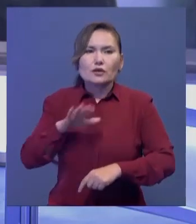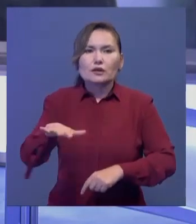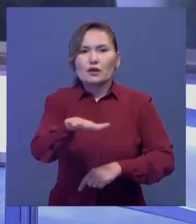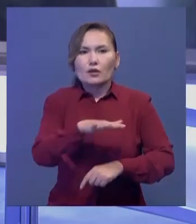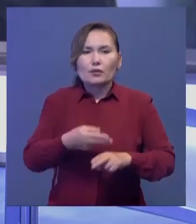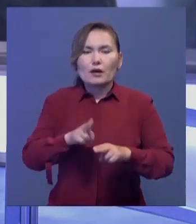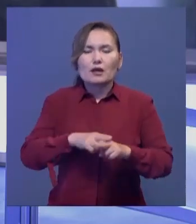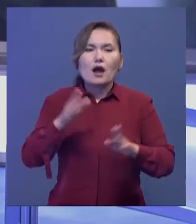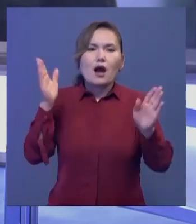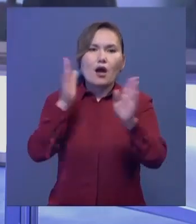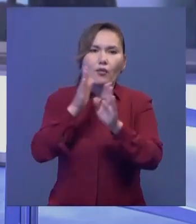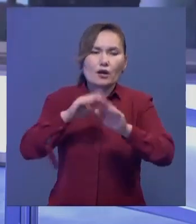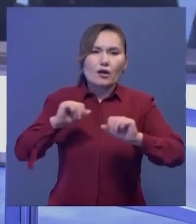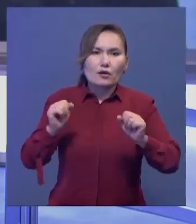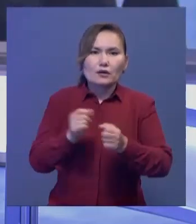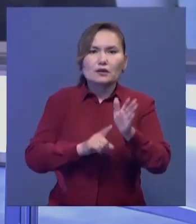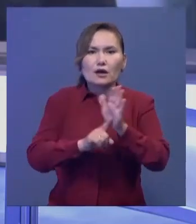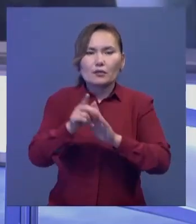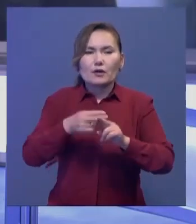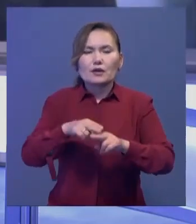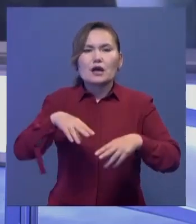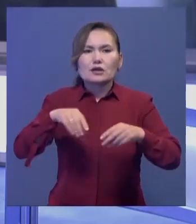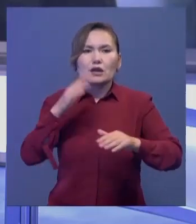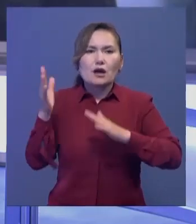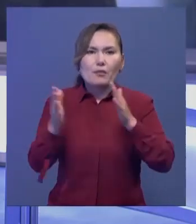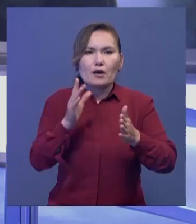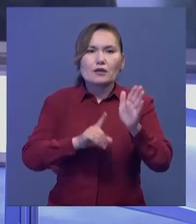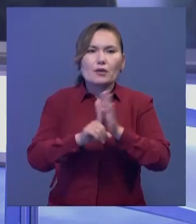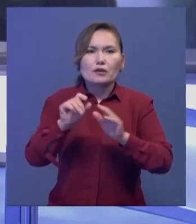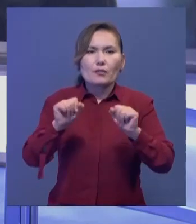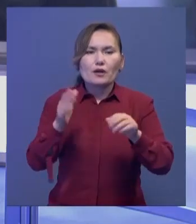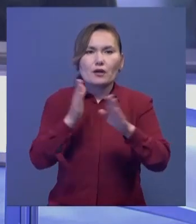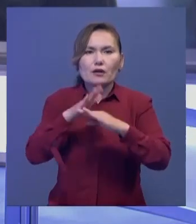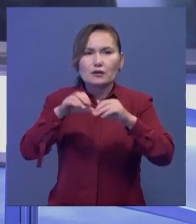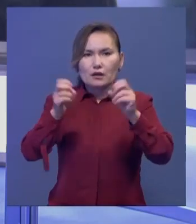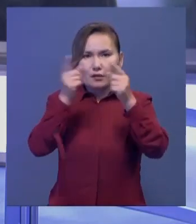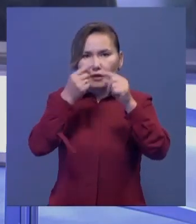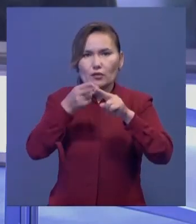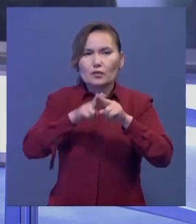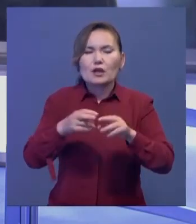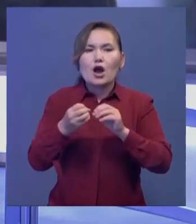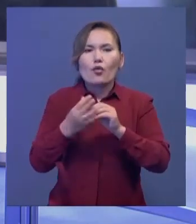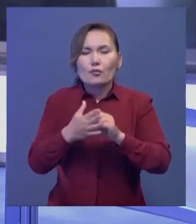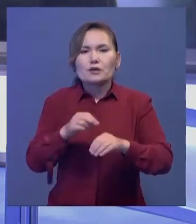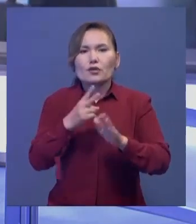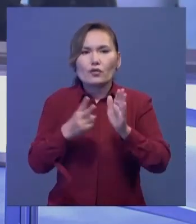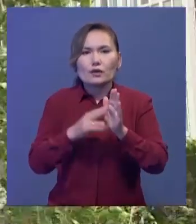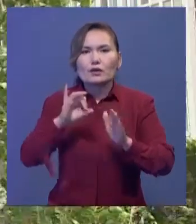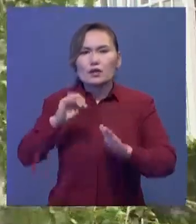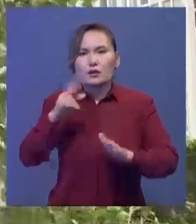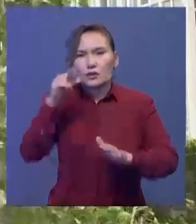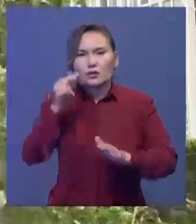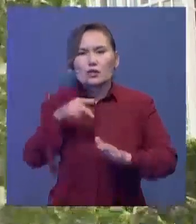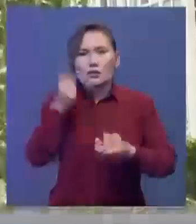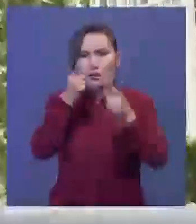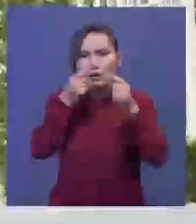түстік бөлігінде құбылмалы аварай сақталады. Шаңды дауыл басталуы да мүмкін. Синоптиктер мұндай болжамды. 15-сі мен 17-ші шілдеге